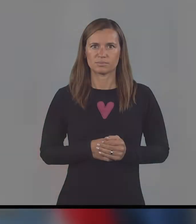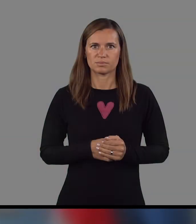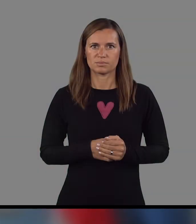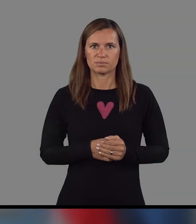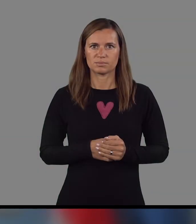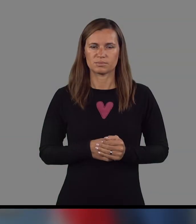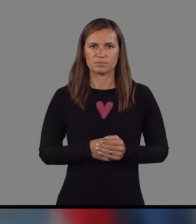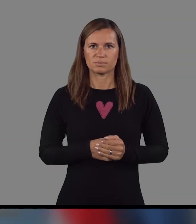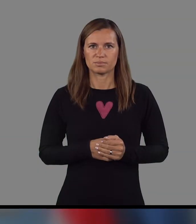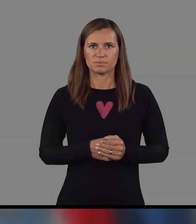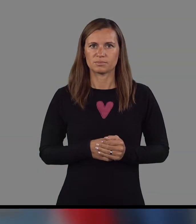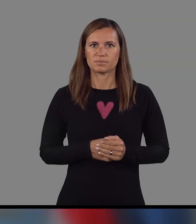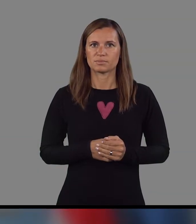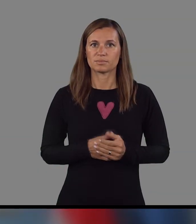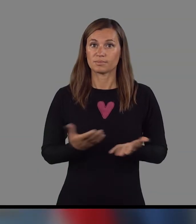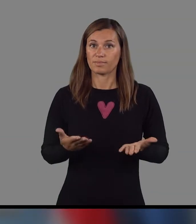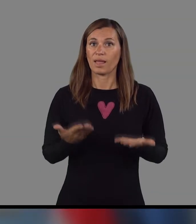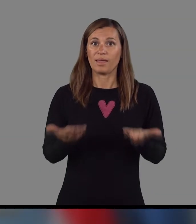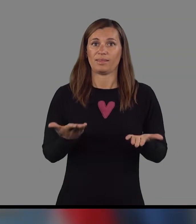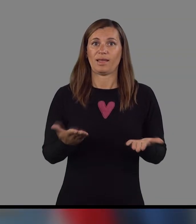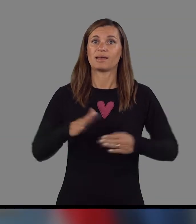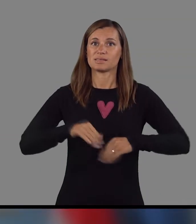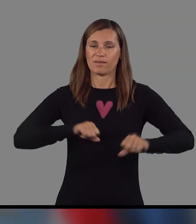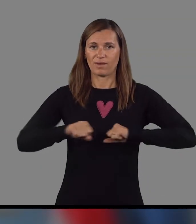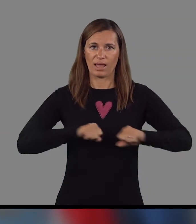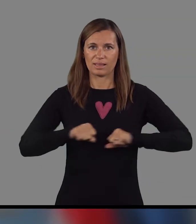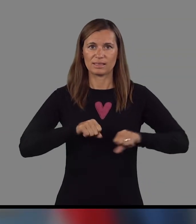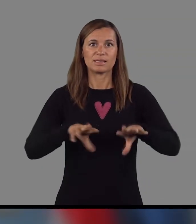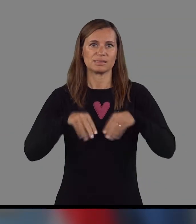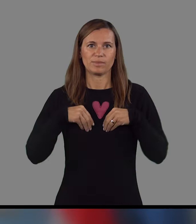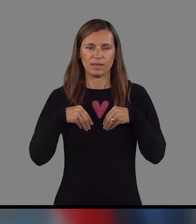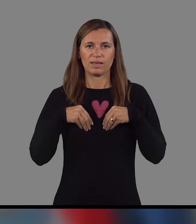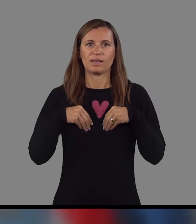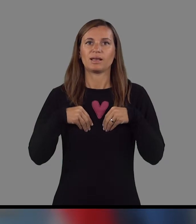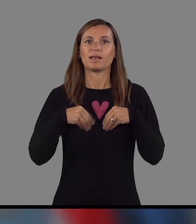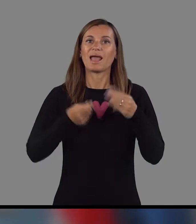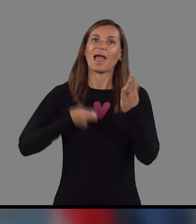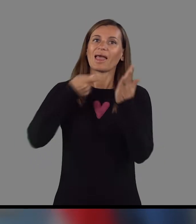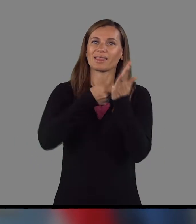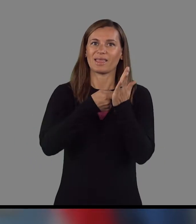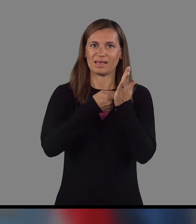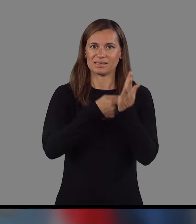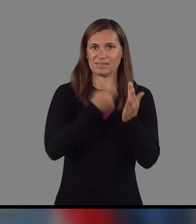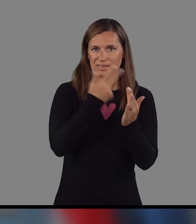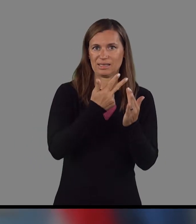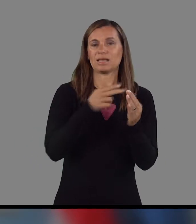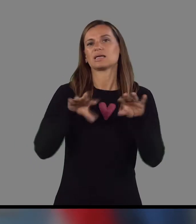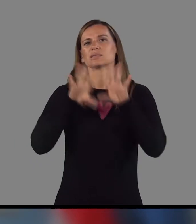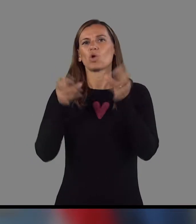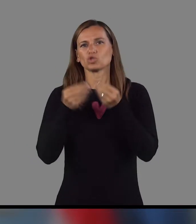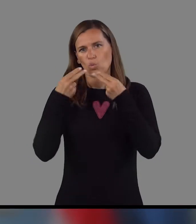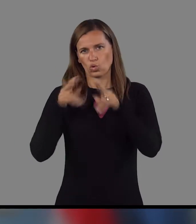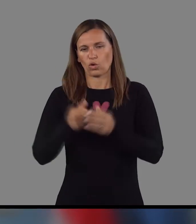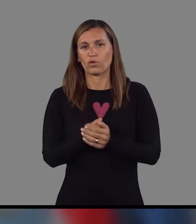Hvala za besedo. Torej, danes smo na vladi sprejeli anekstrik splošnemu dogovoru. V